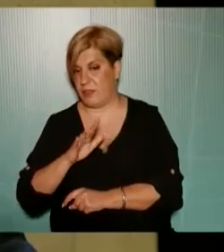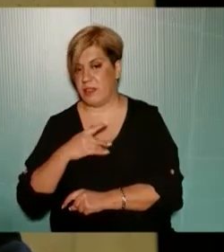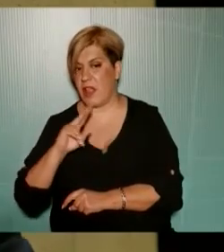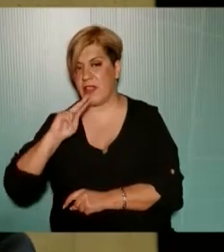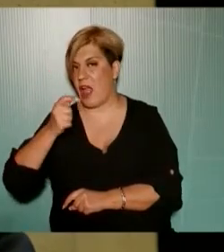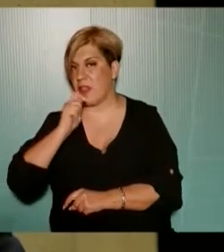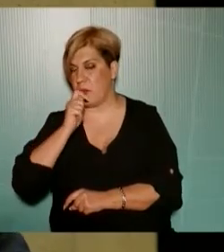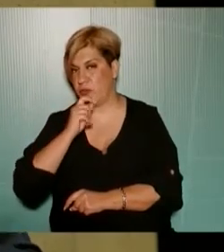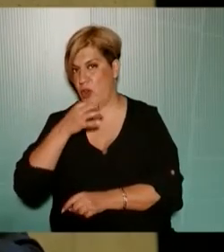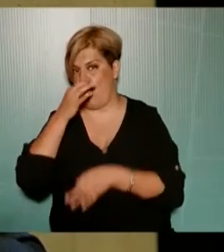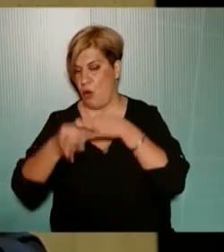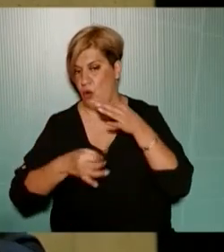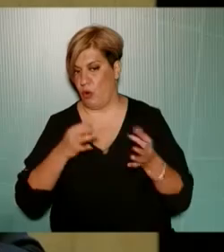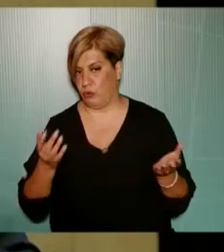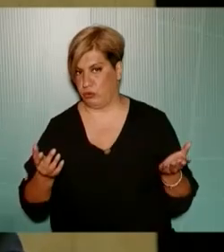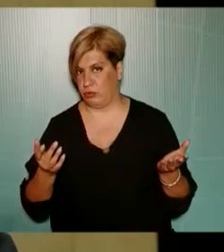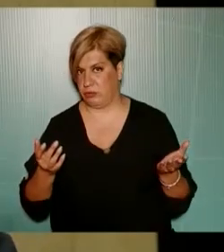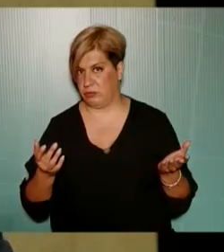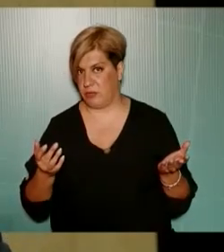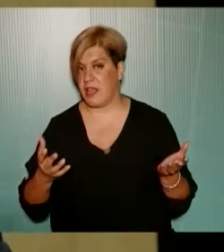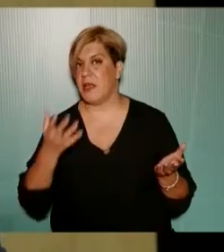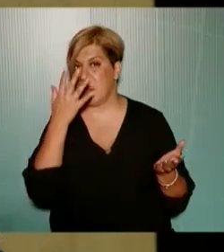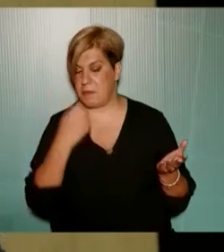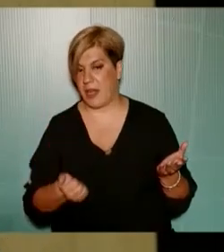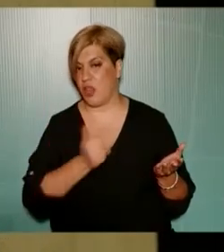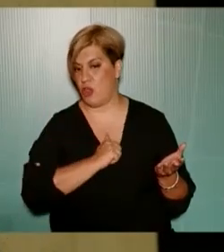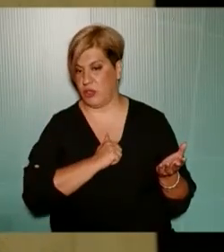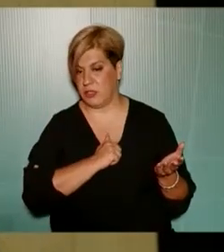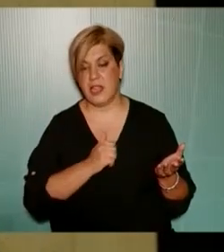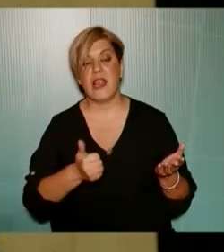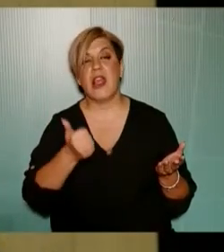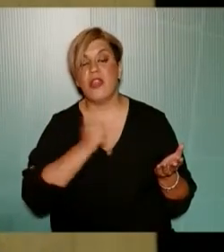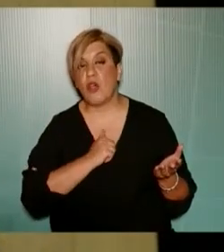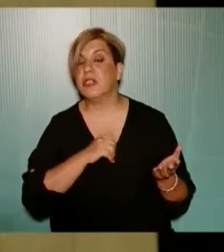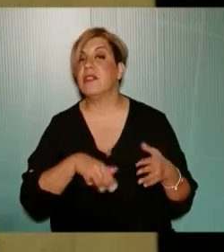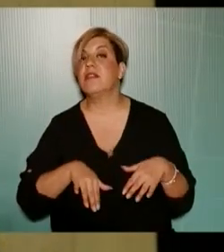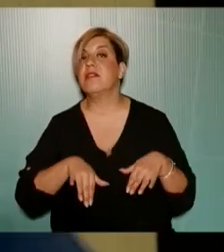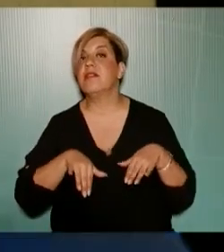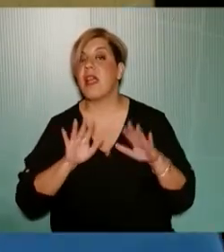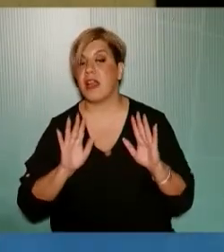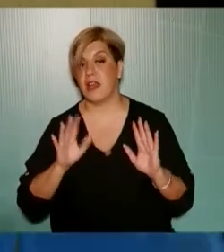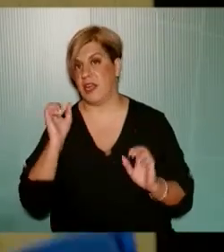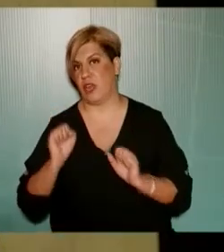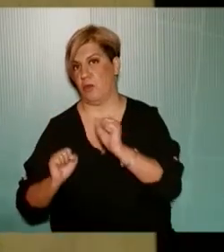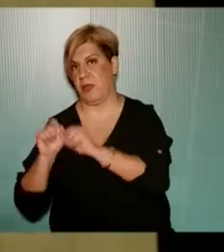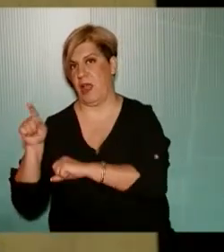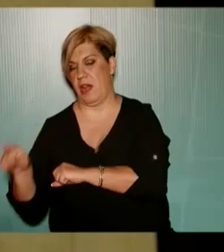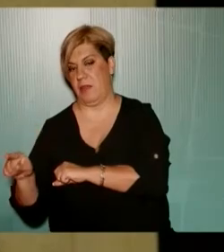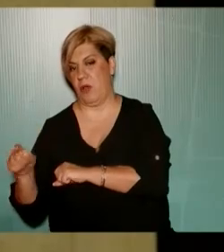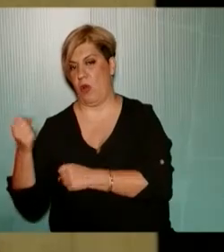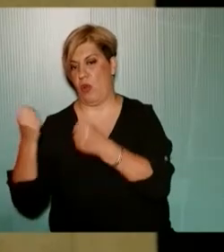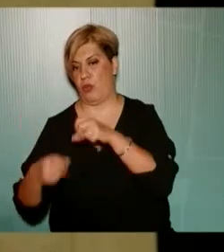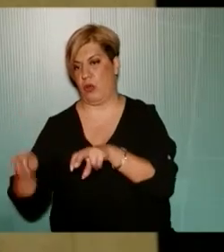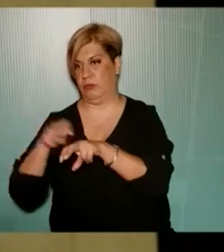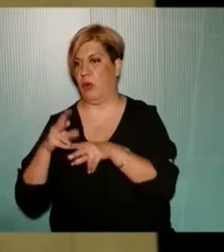αντιπολιτευτικός λόγος ότι υπάρχει ιδιώτης ιδιώτης δεν είναι το μηχάνημα με τον οδηγό που